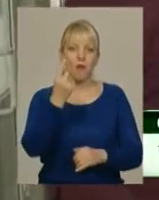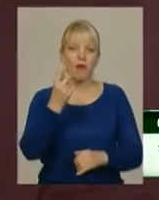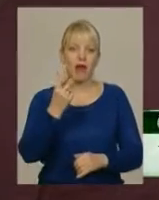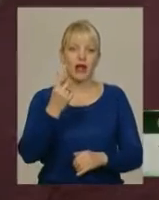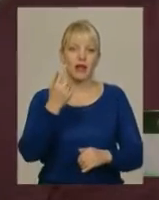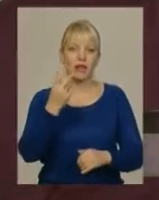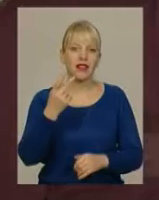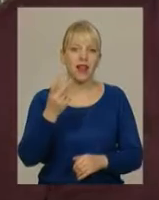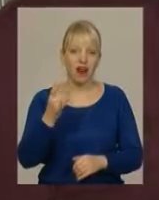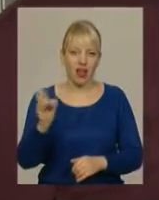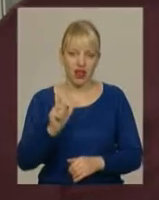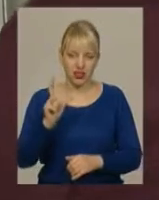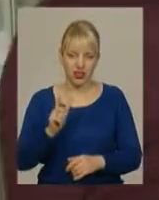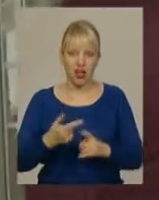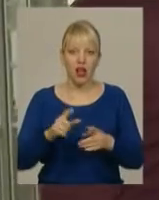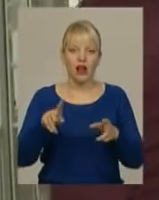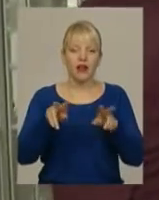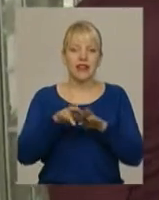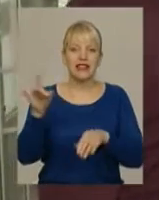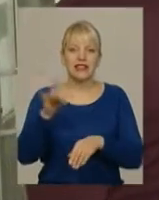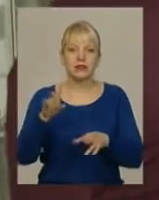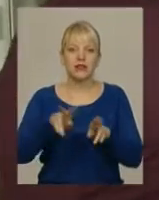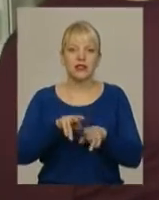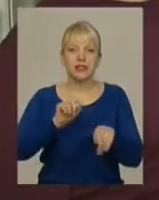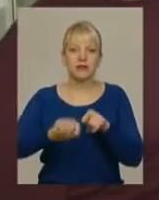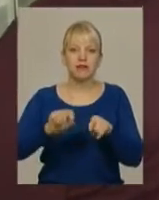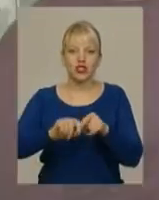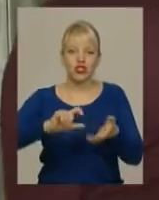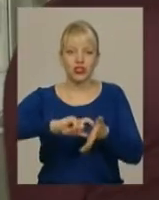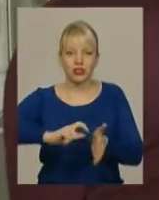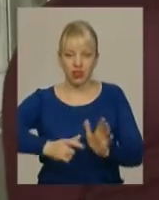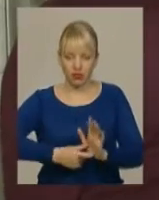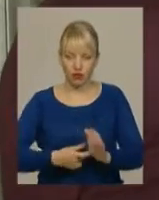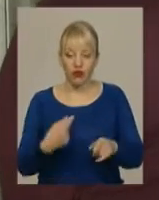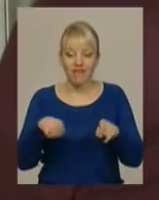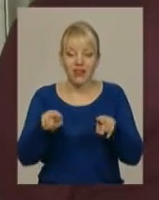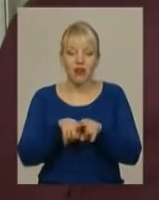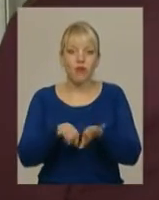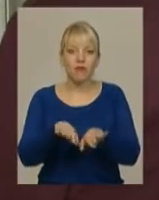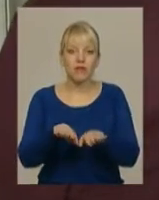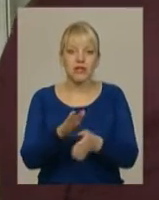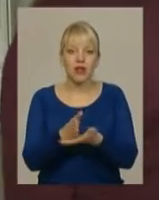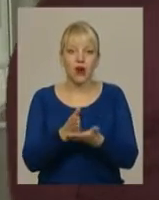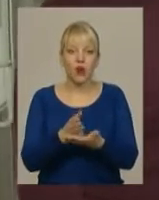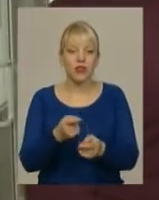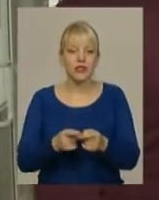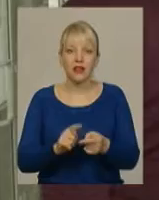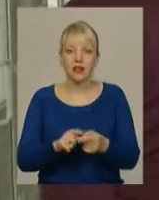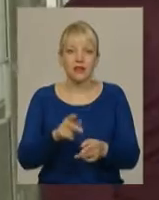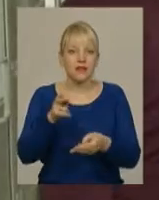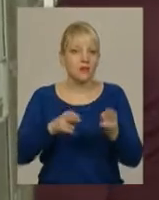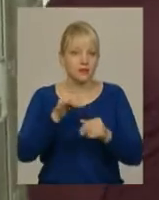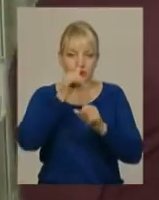коробок. Воно в такій місті, що воно не оперирується у нас. В Європі це лечиться, такі болезні